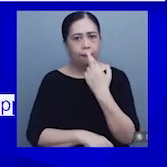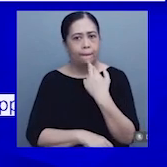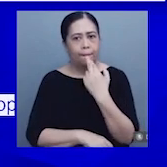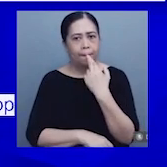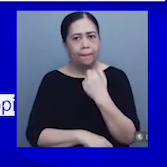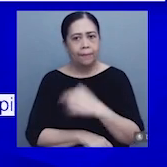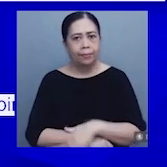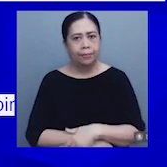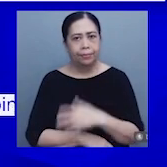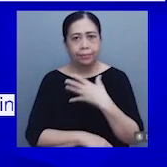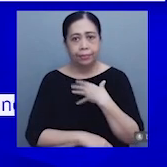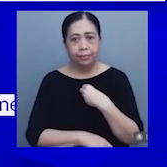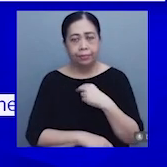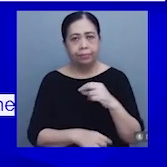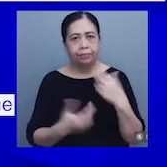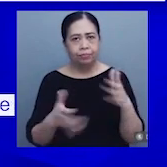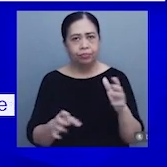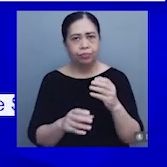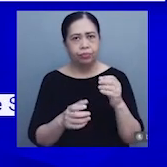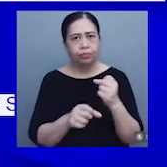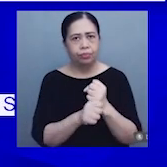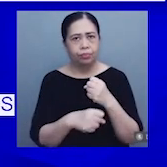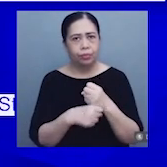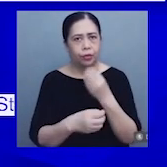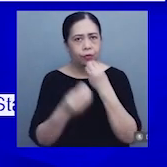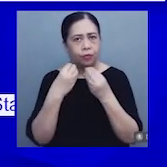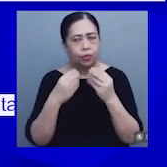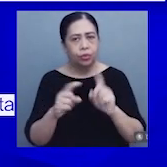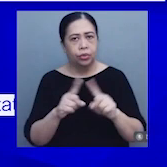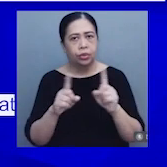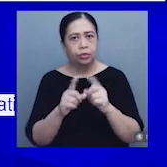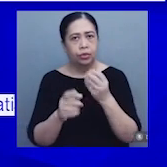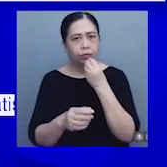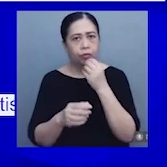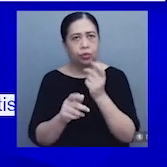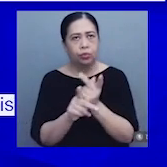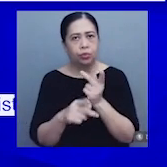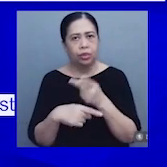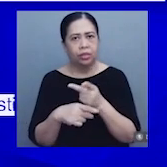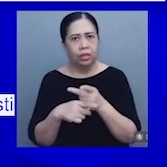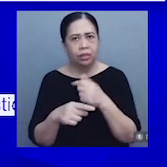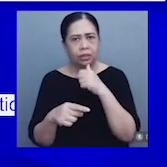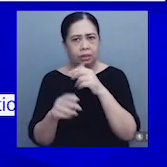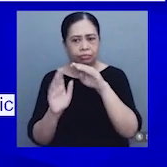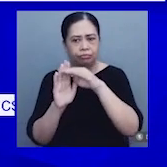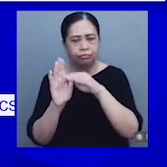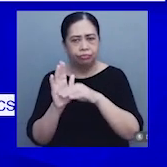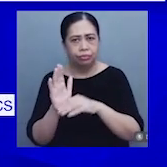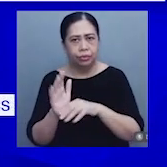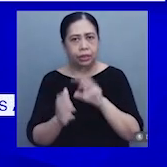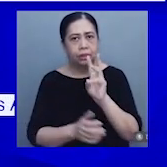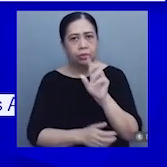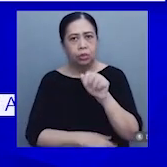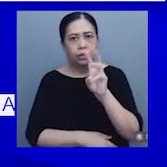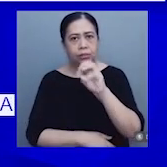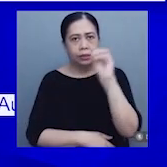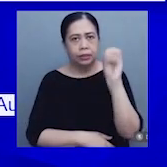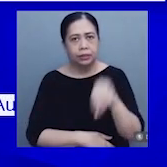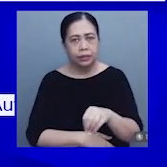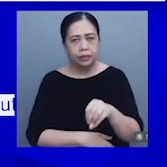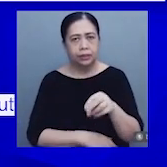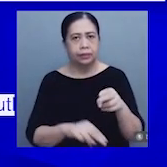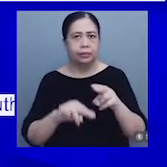At ready-made food and other food products, not elsewhere classified, na may 6.6% inflation,